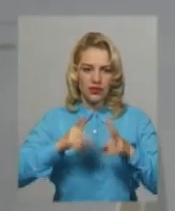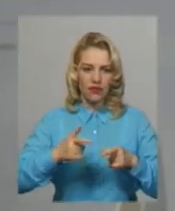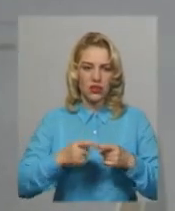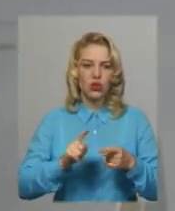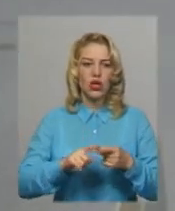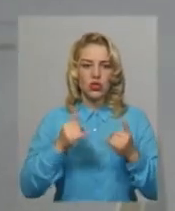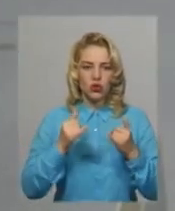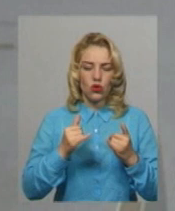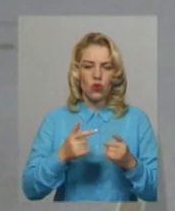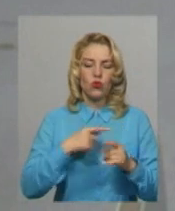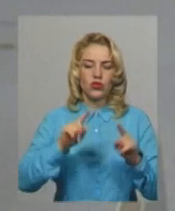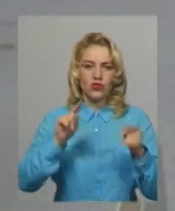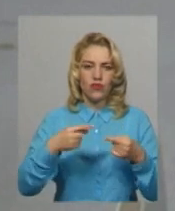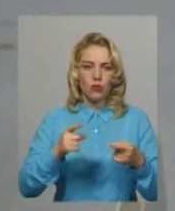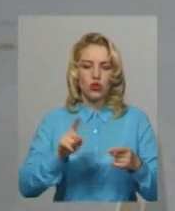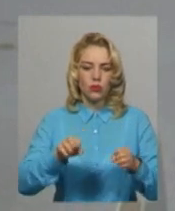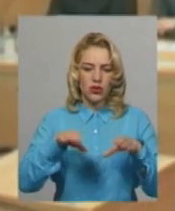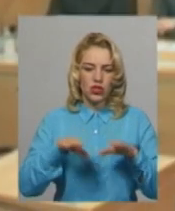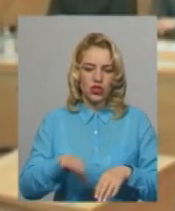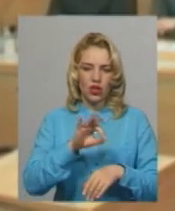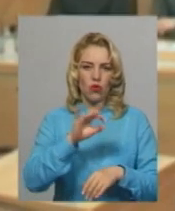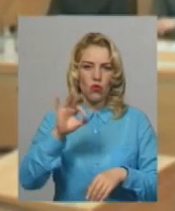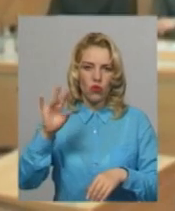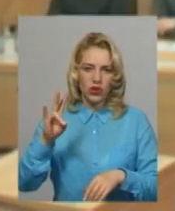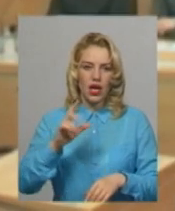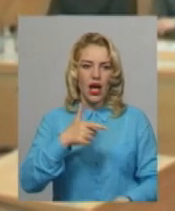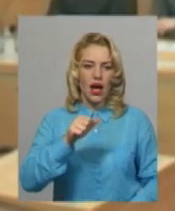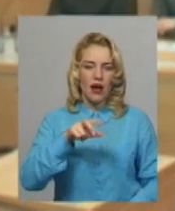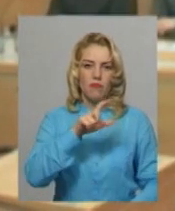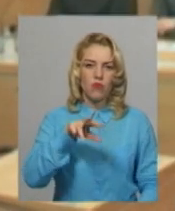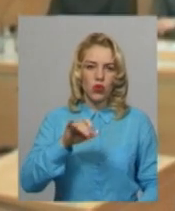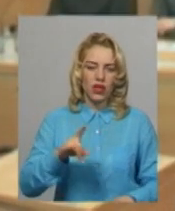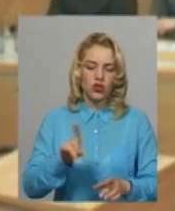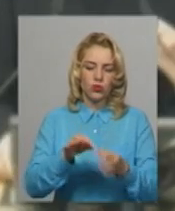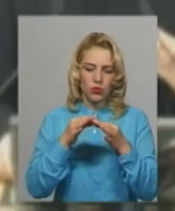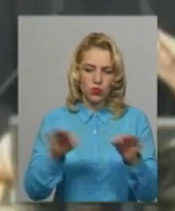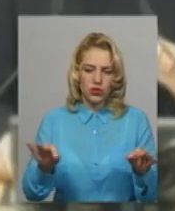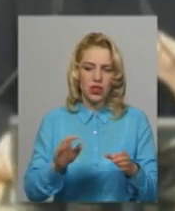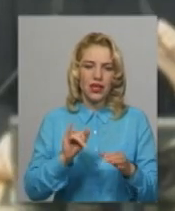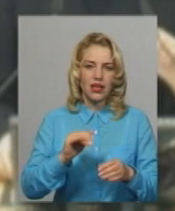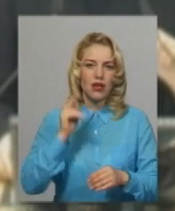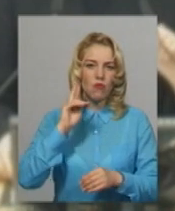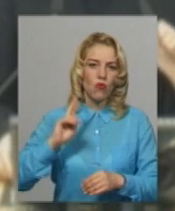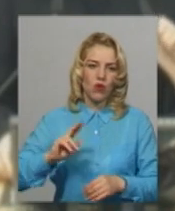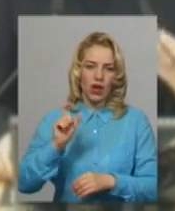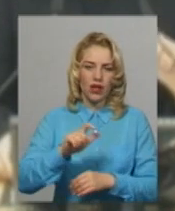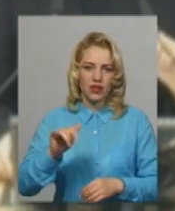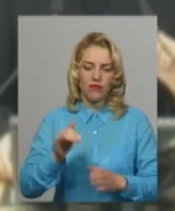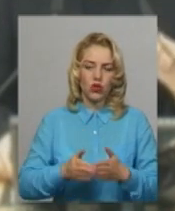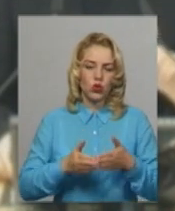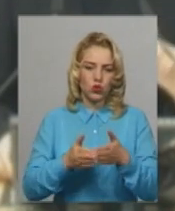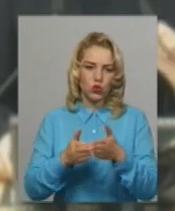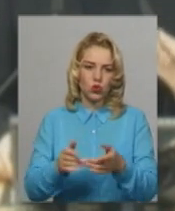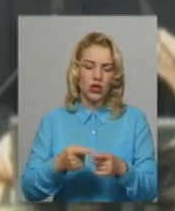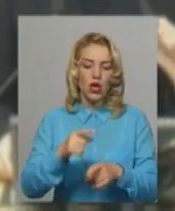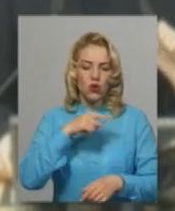виконати рішення трибуналу ООН у Гамбурзі – відпустити моряків і судна. Російський МЗС тоді заявив, російський трибунал